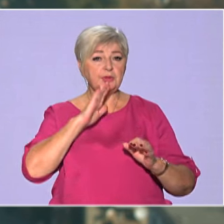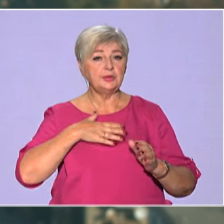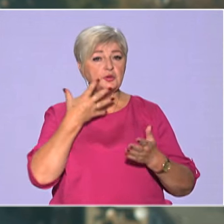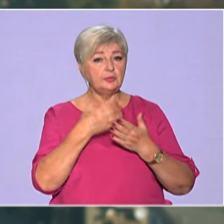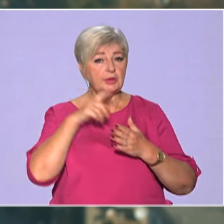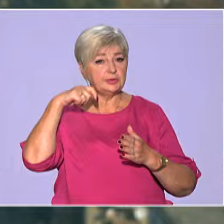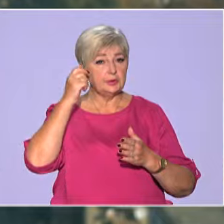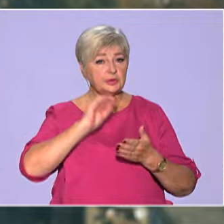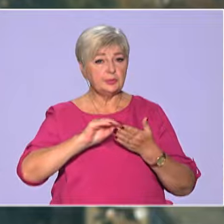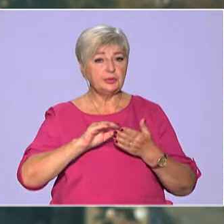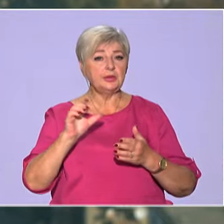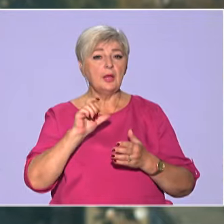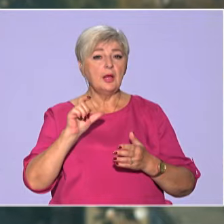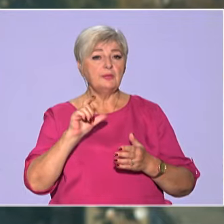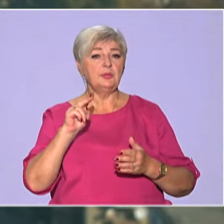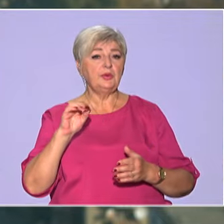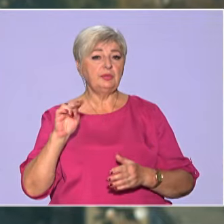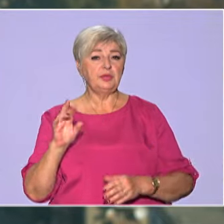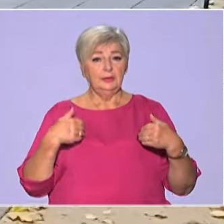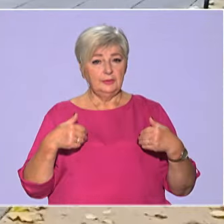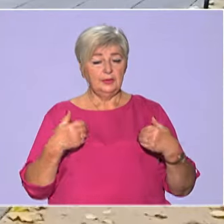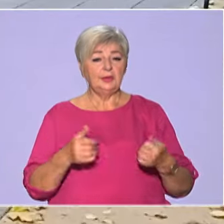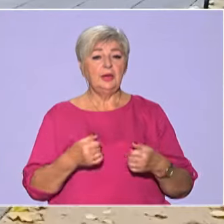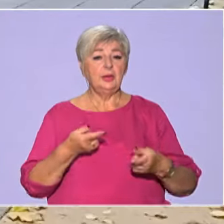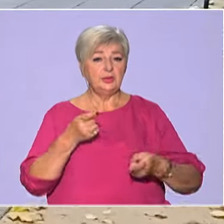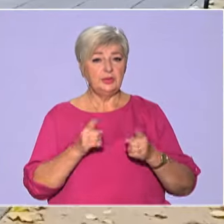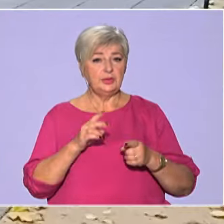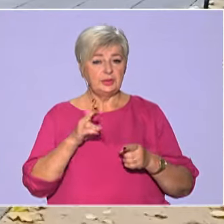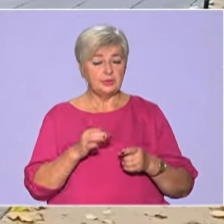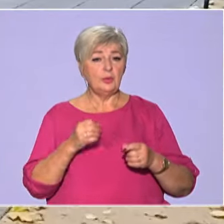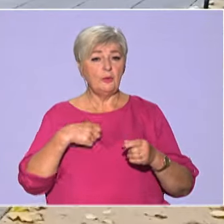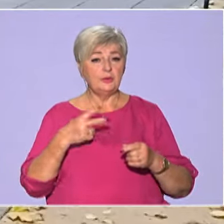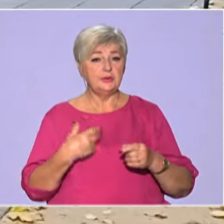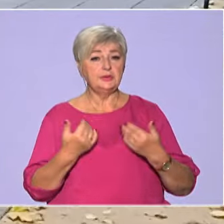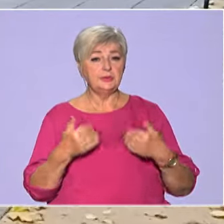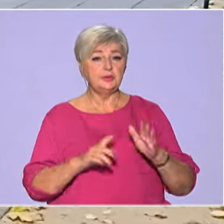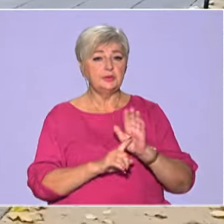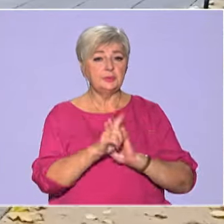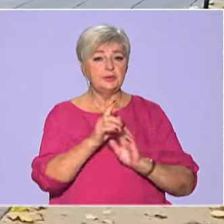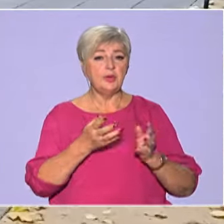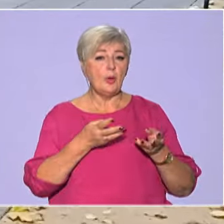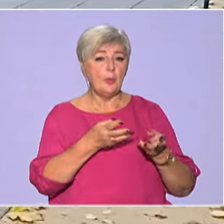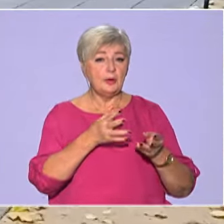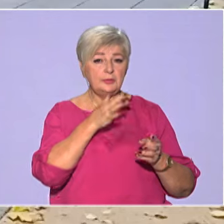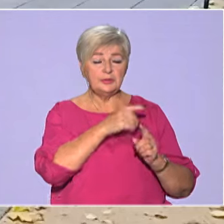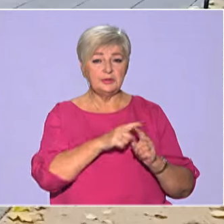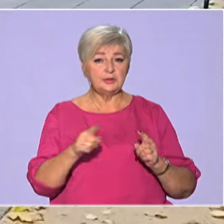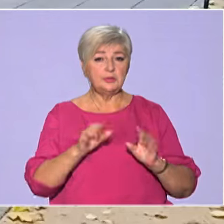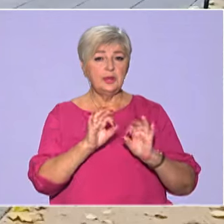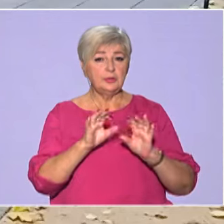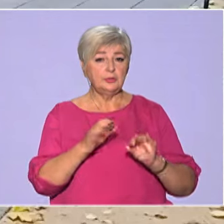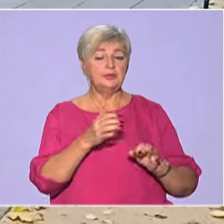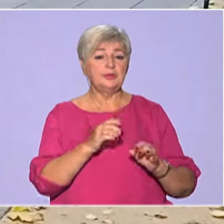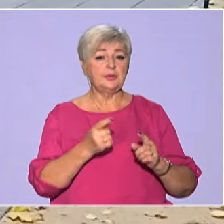кореспондент у Франції Євген Павленко. Дійсно, у Франції вже розпочинається опалювальний сезон. Я хотів би розповісти про те,